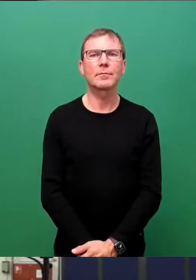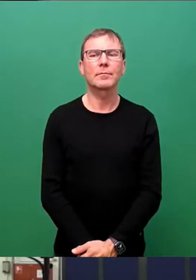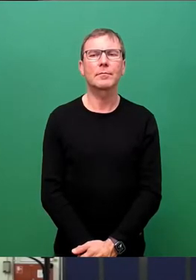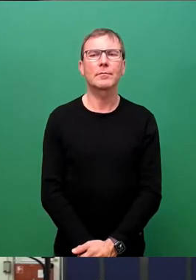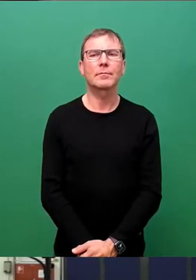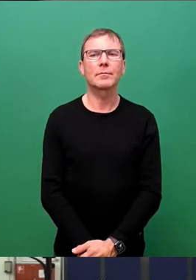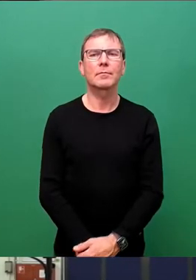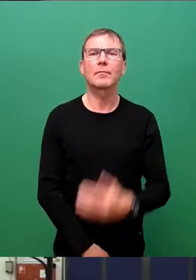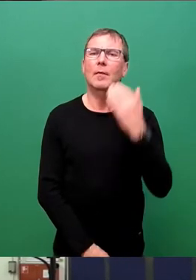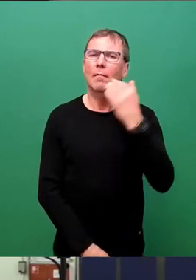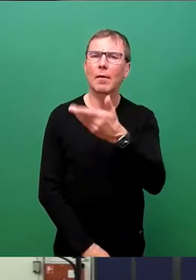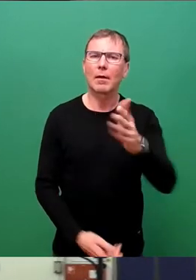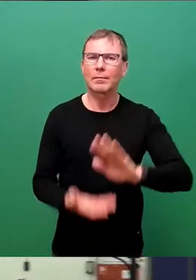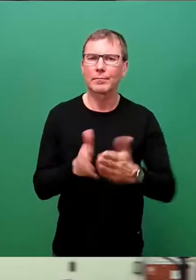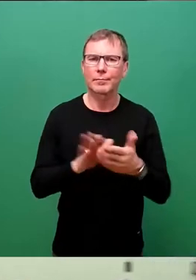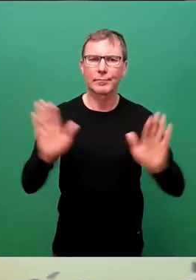Stimmenthaltung?